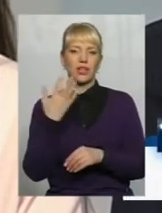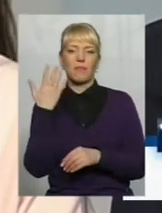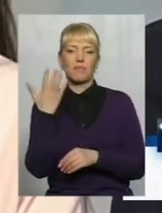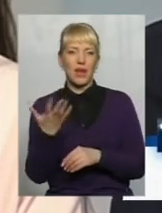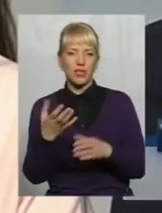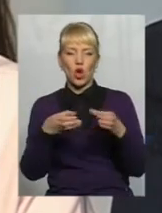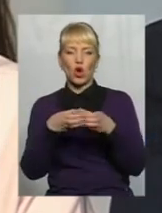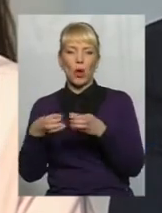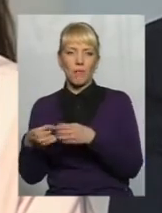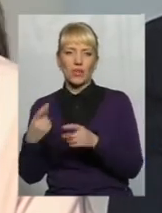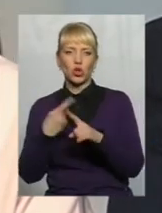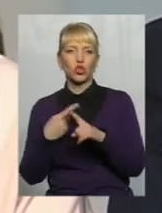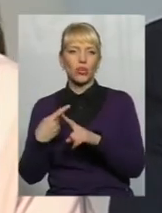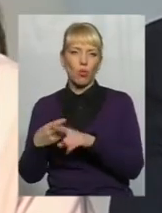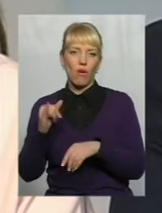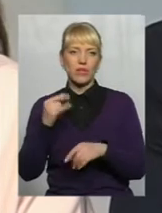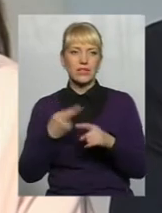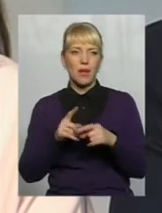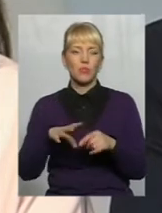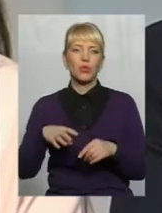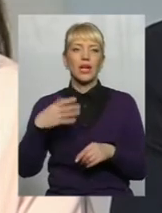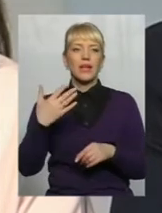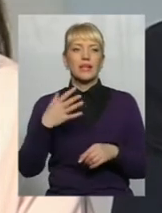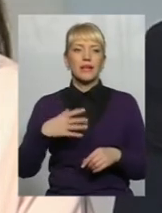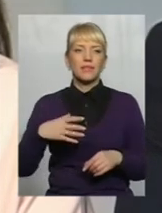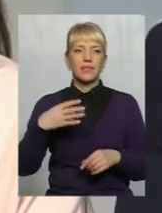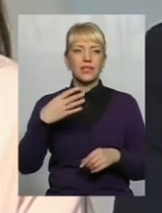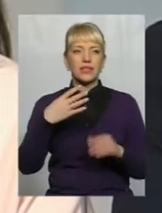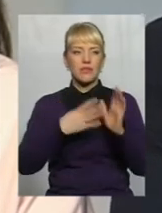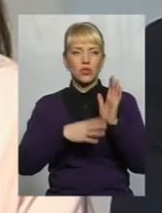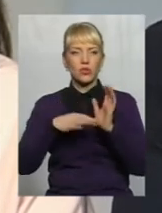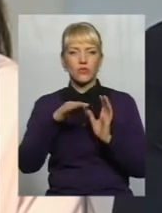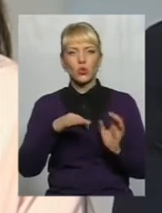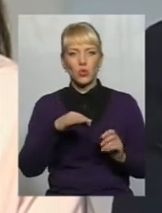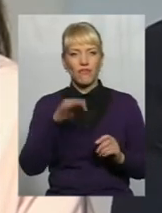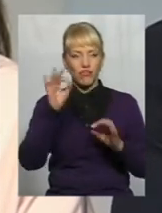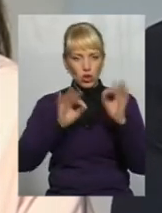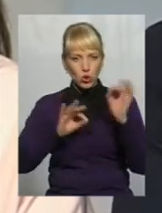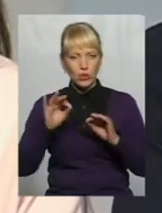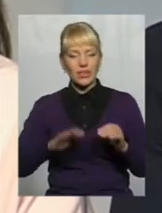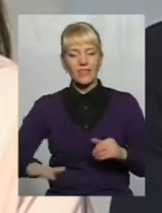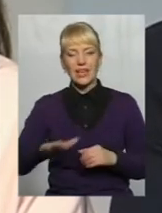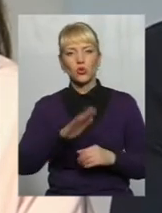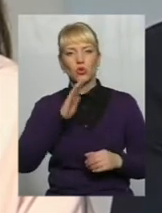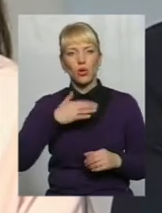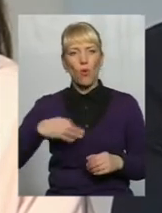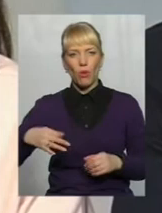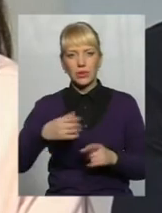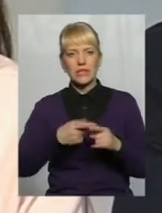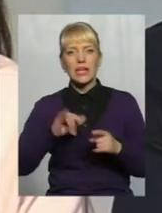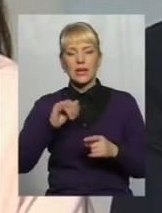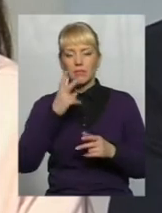перейдемо, і це буде практично 50% територій області Що показували? Ну, перш за все, показували